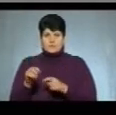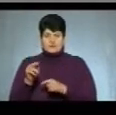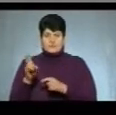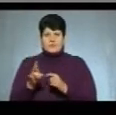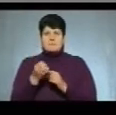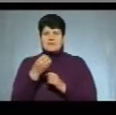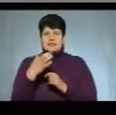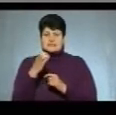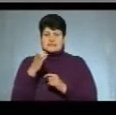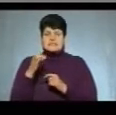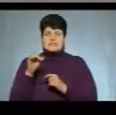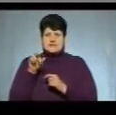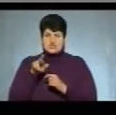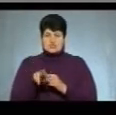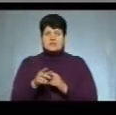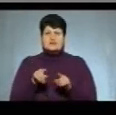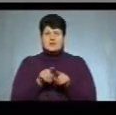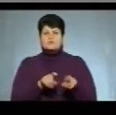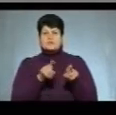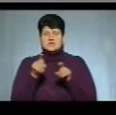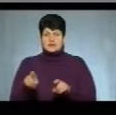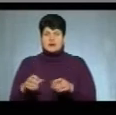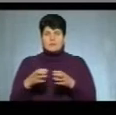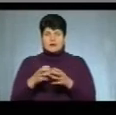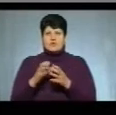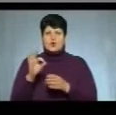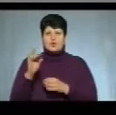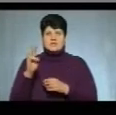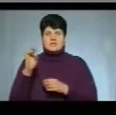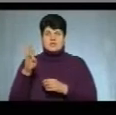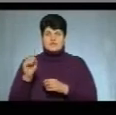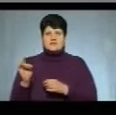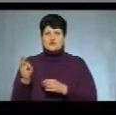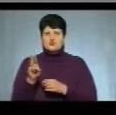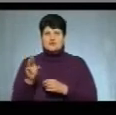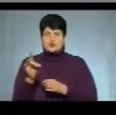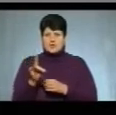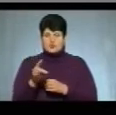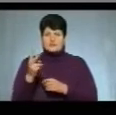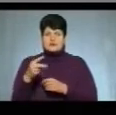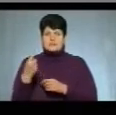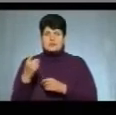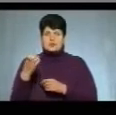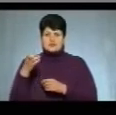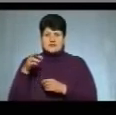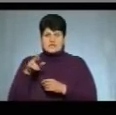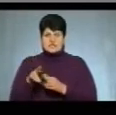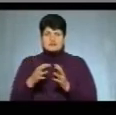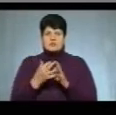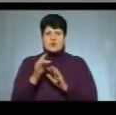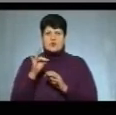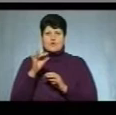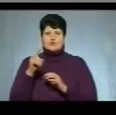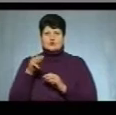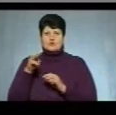січня до Православної церкви України перейшла громада села Онишківці Шумського району. 21 січня релігійні громади сіл Ростоки